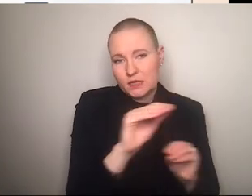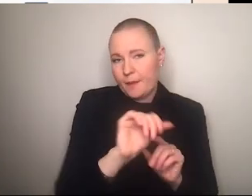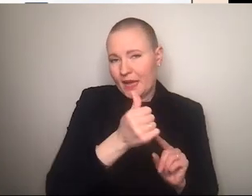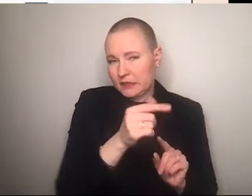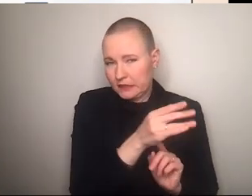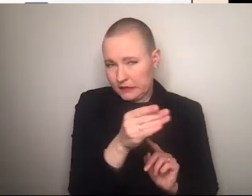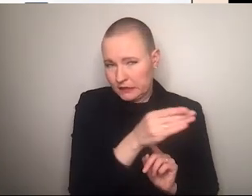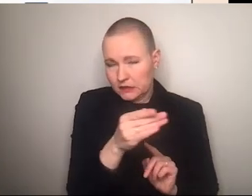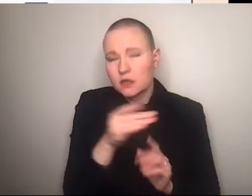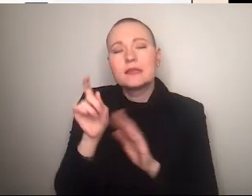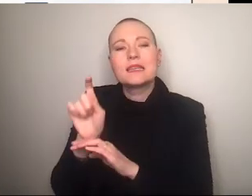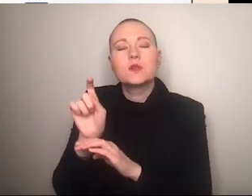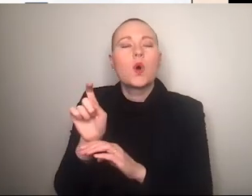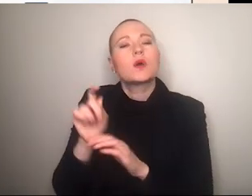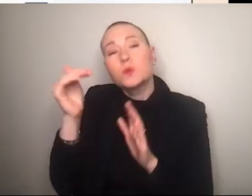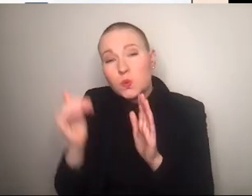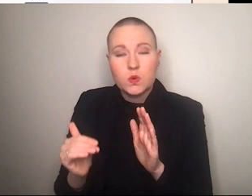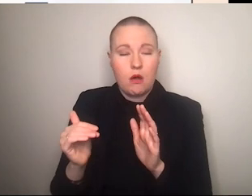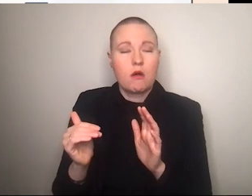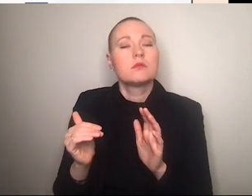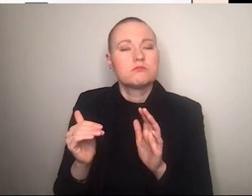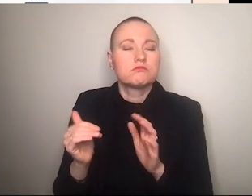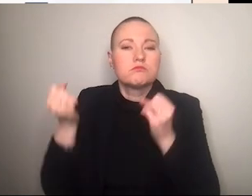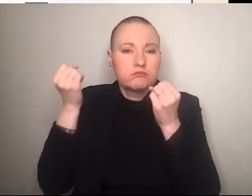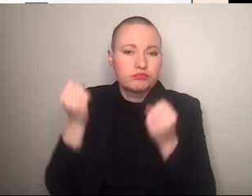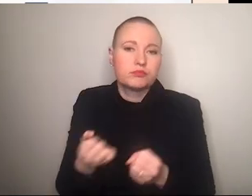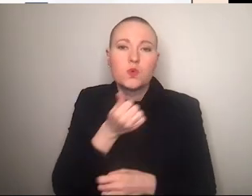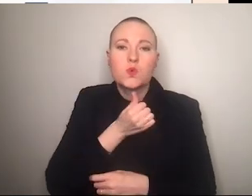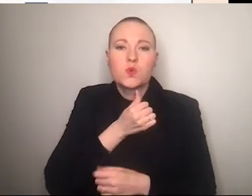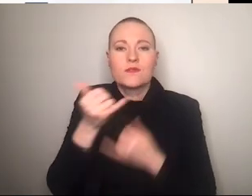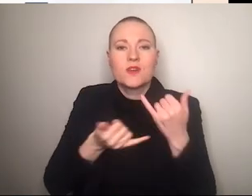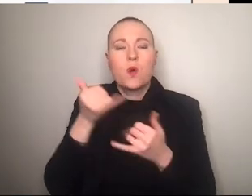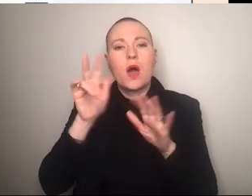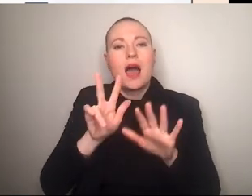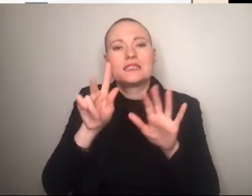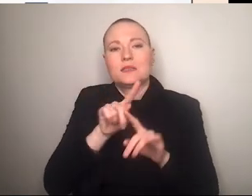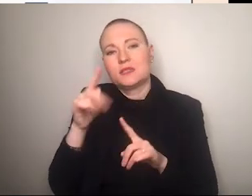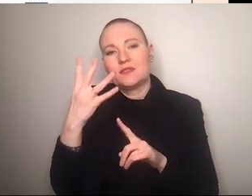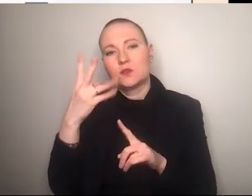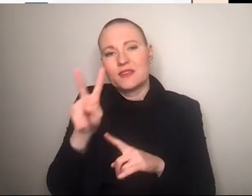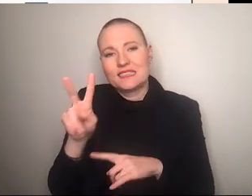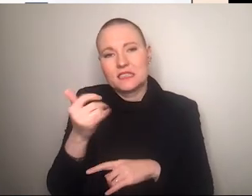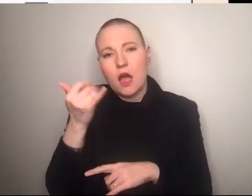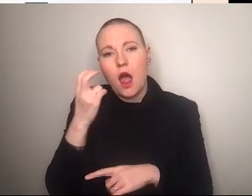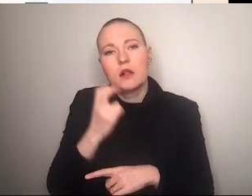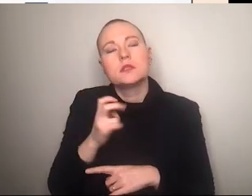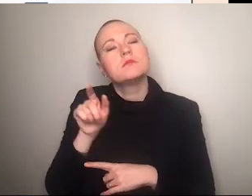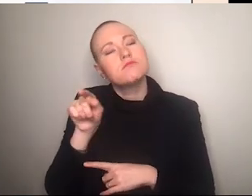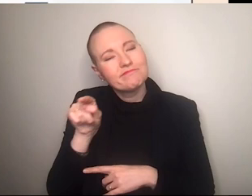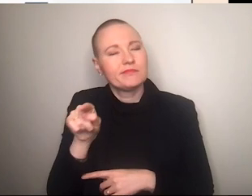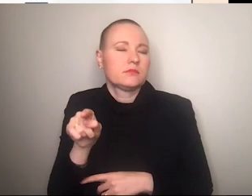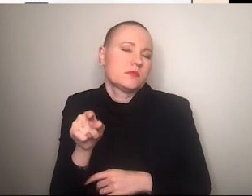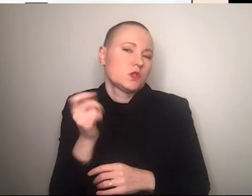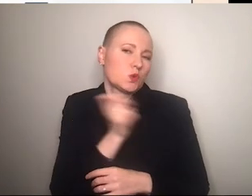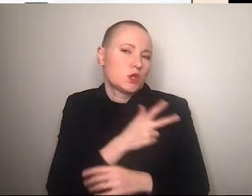und bei tiktok sogar noch jünger vor allem bei jungen frauen zwischen 18 und 24 jahren ist die social media app